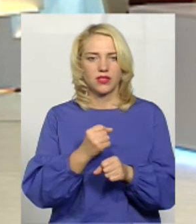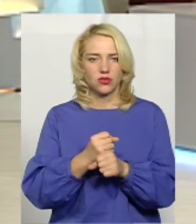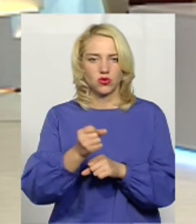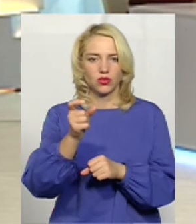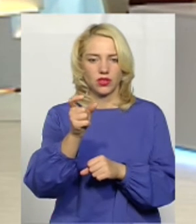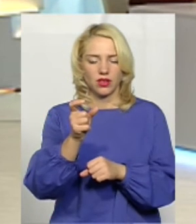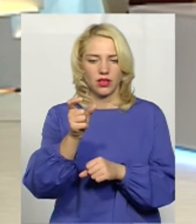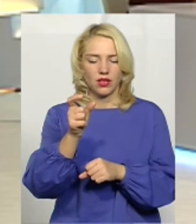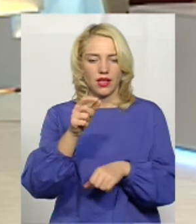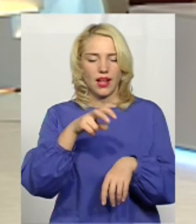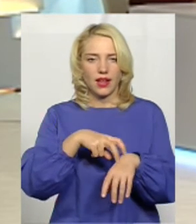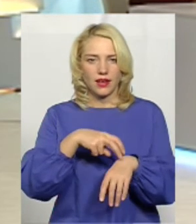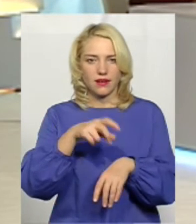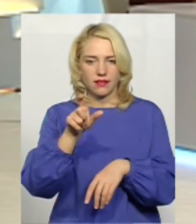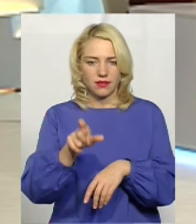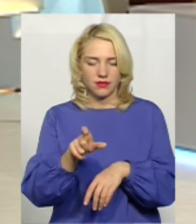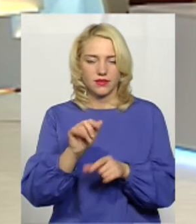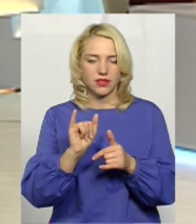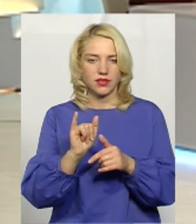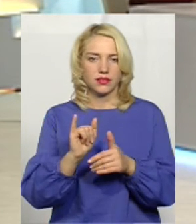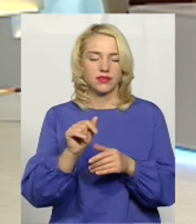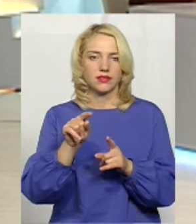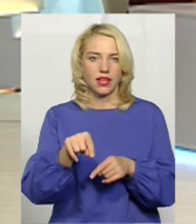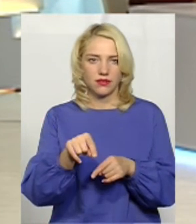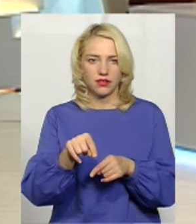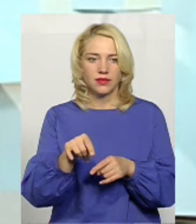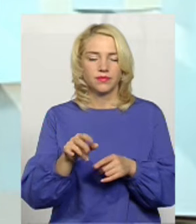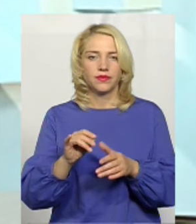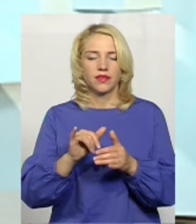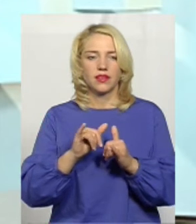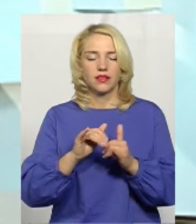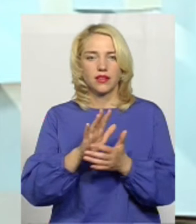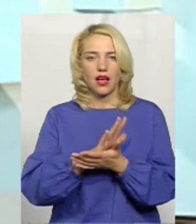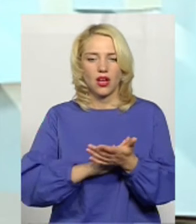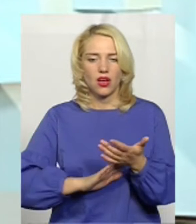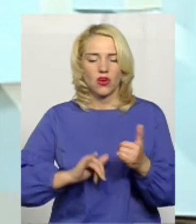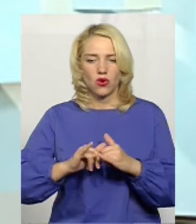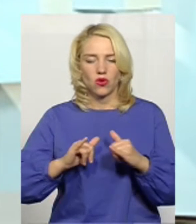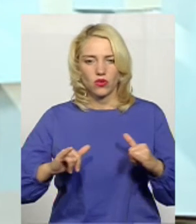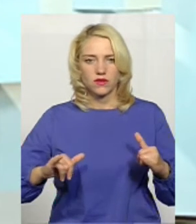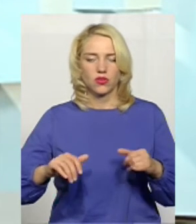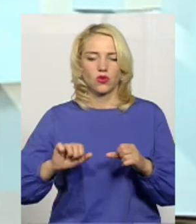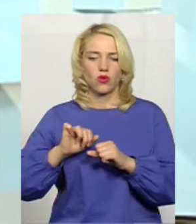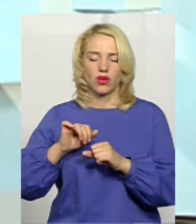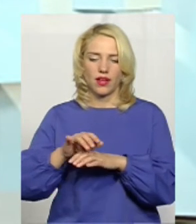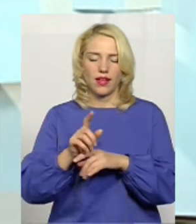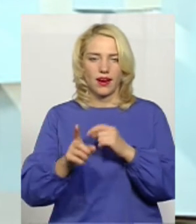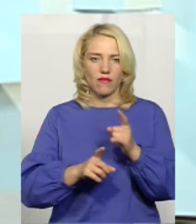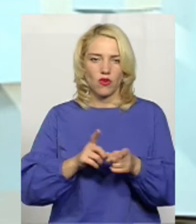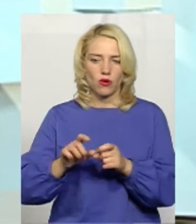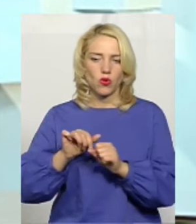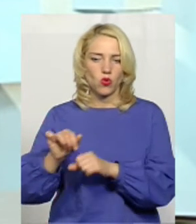цей лікар. І надалі при розвитку реформи охорони здоров'я,